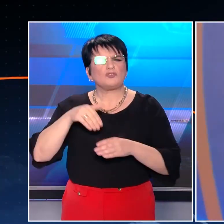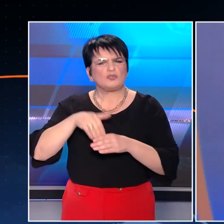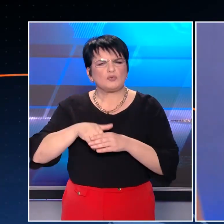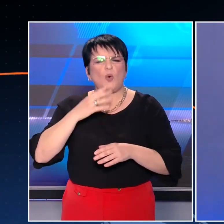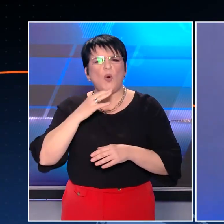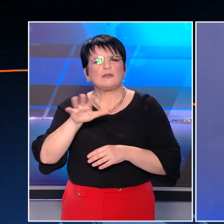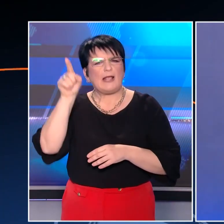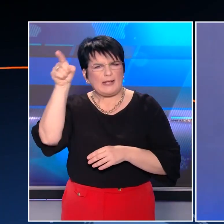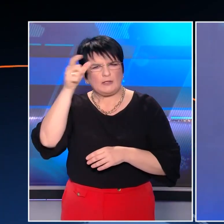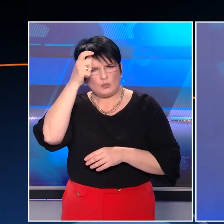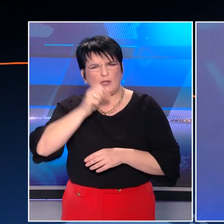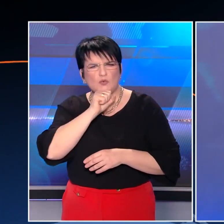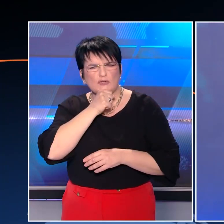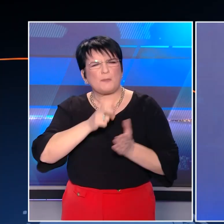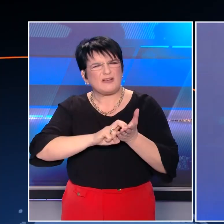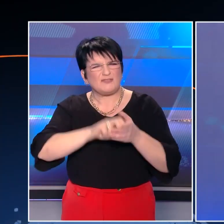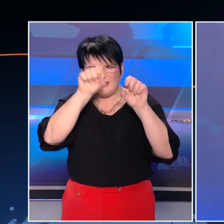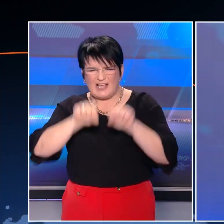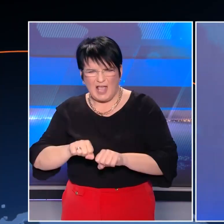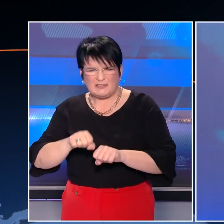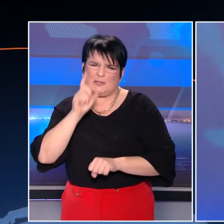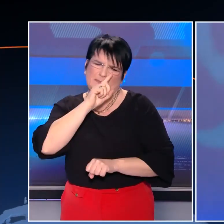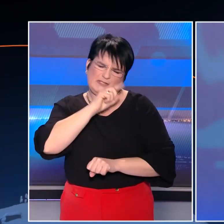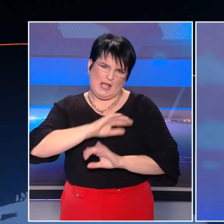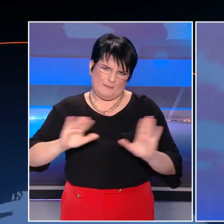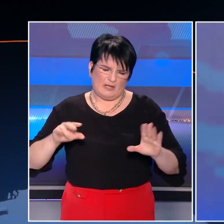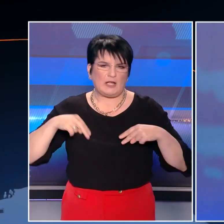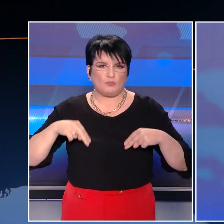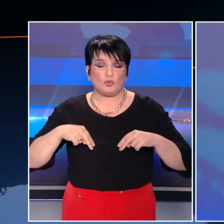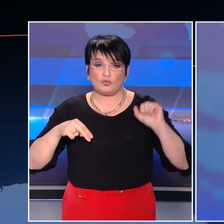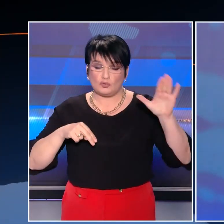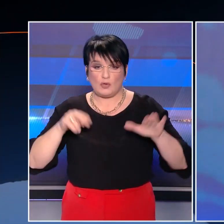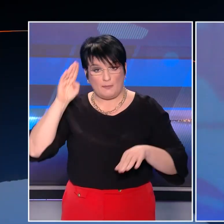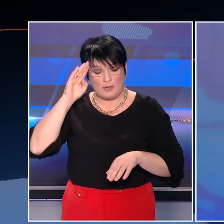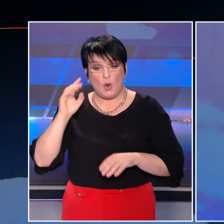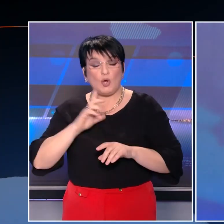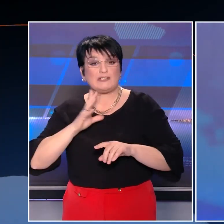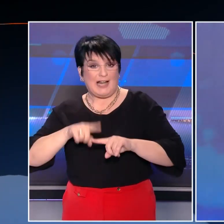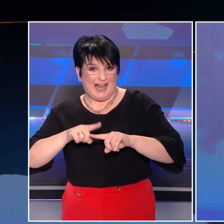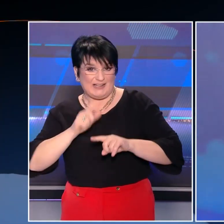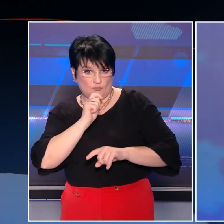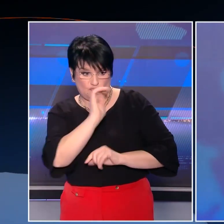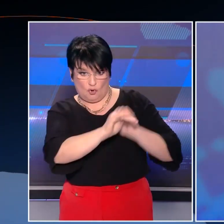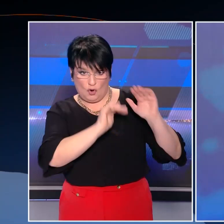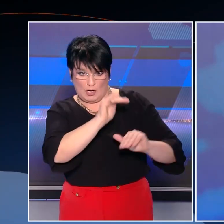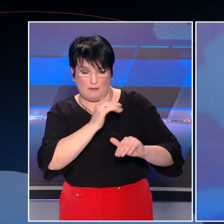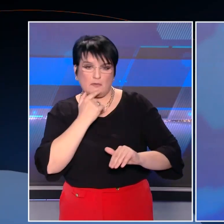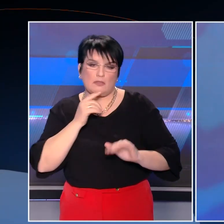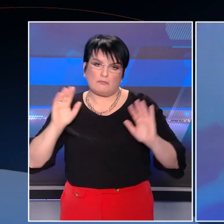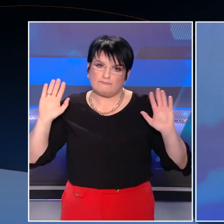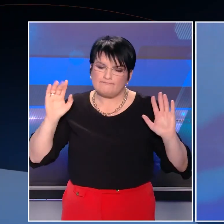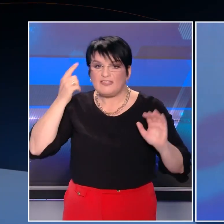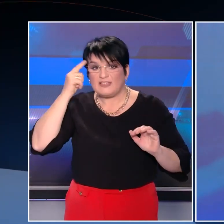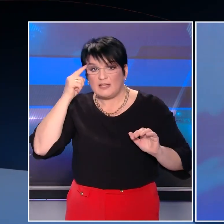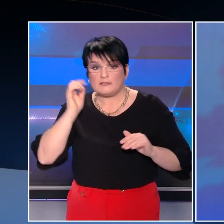πραξικοπήματος και τις χαρακτηρίζει ψευδείς. Μάλιστα το Υπουργείο Εξωτερικών της Αμερικής σε ερώτηση Ελλήνων δημοσιογράφων δεν επιβεβαίωσε αν θα